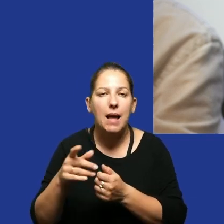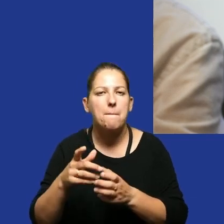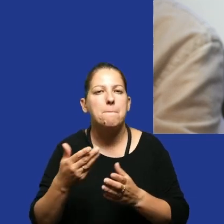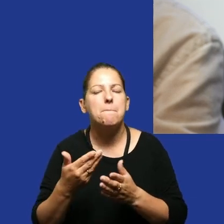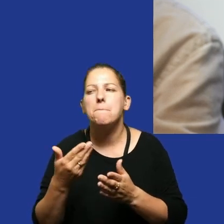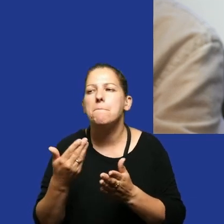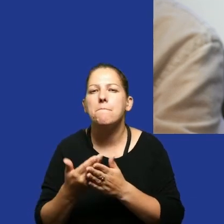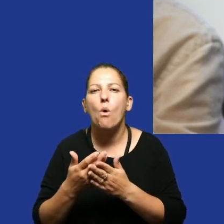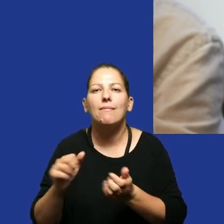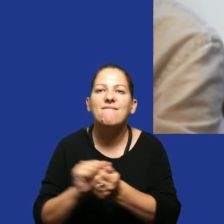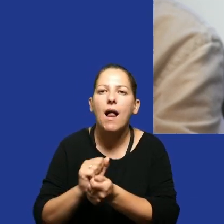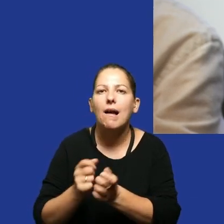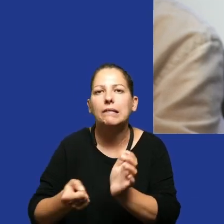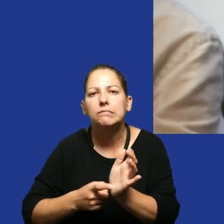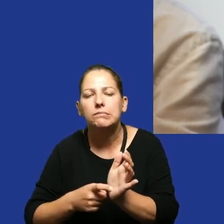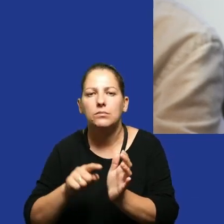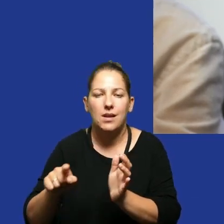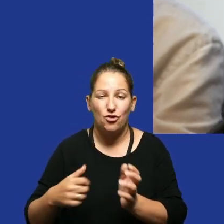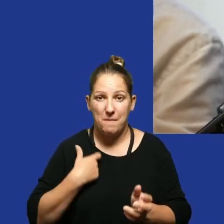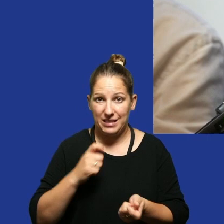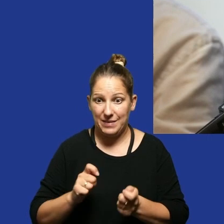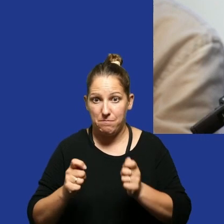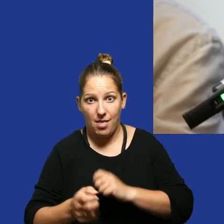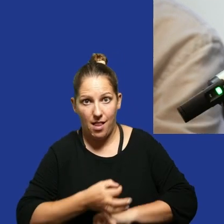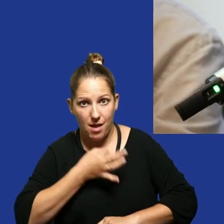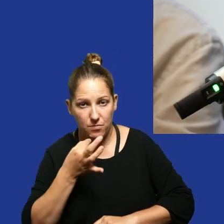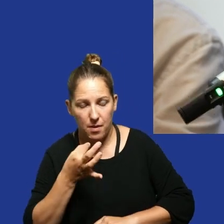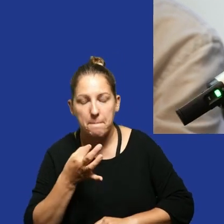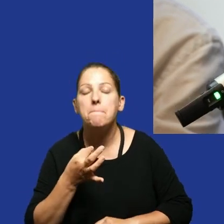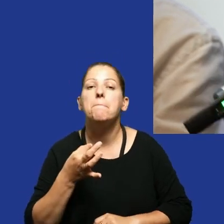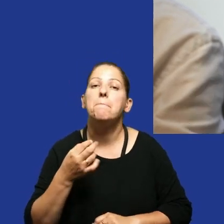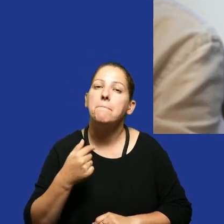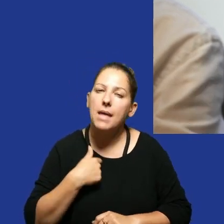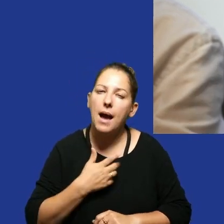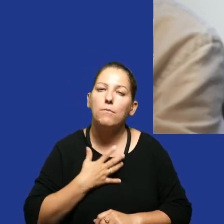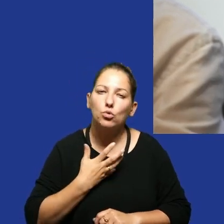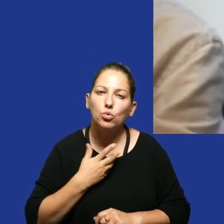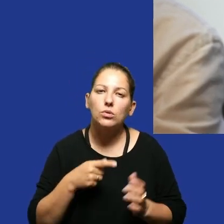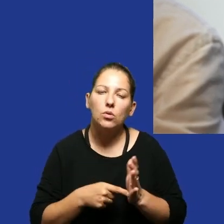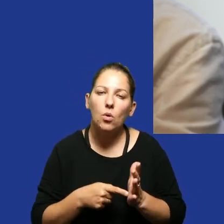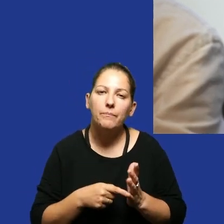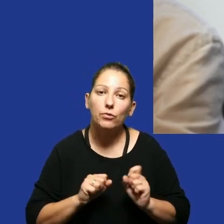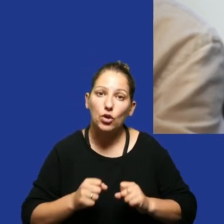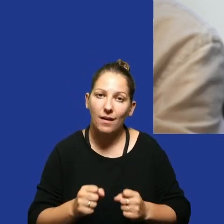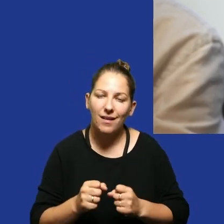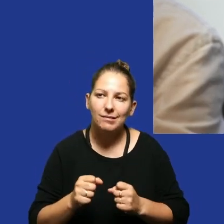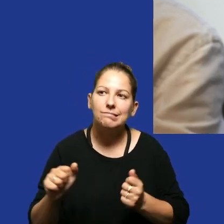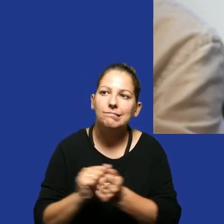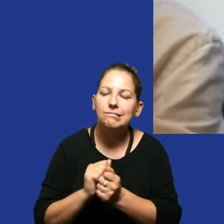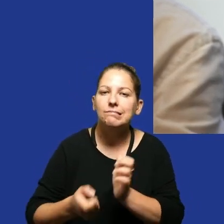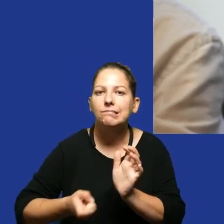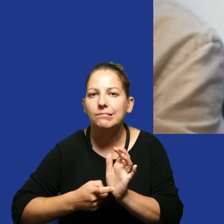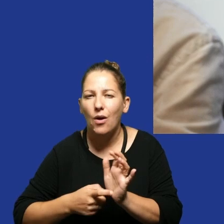działania watchdogowe, tak? I żeby zmieniać na lepsze. I ja mam poczucie, że takie działania watchdogowe